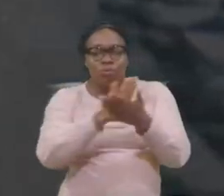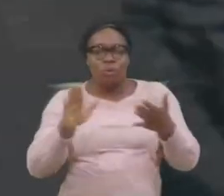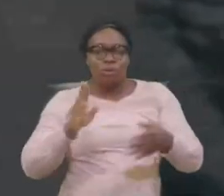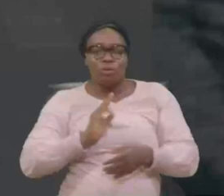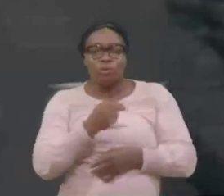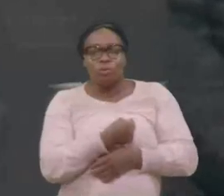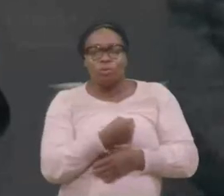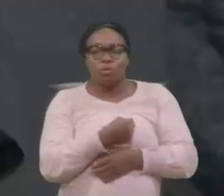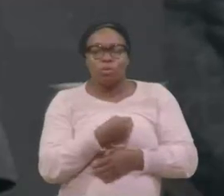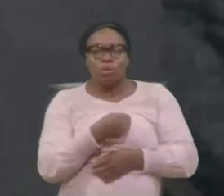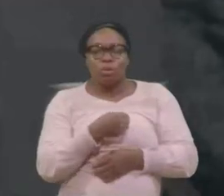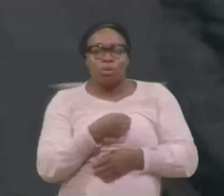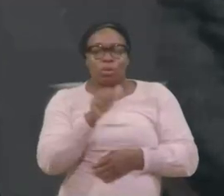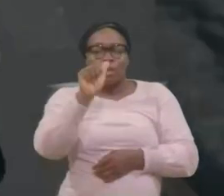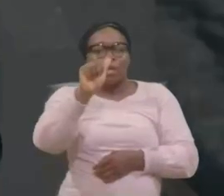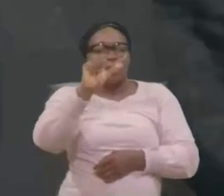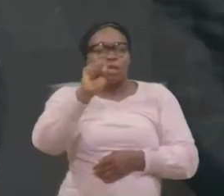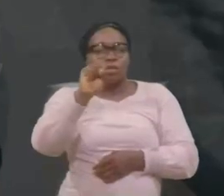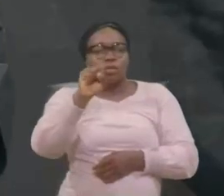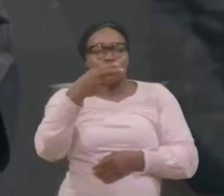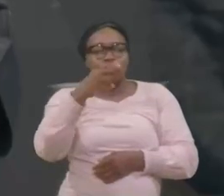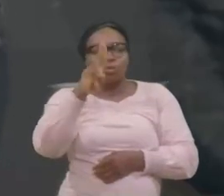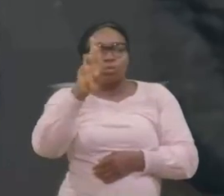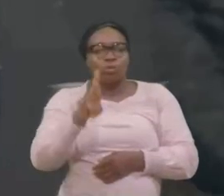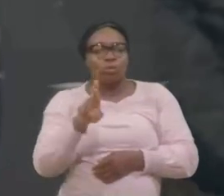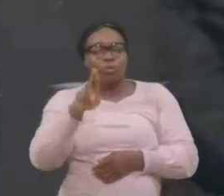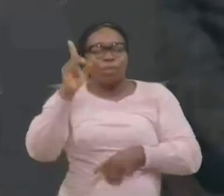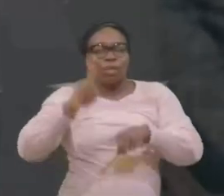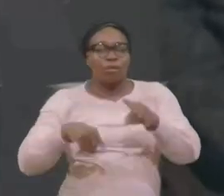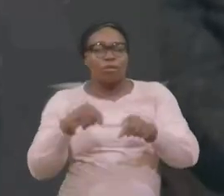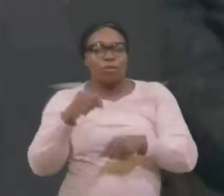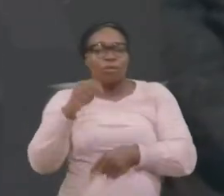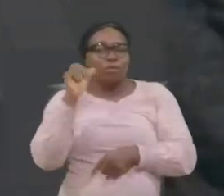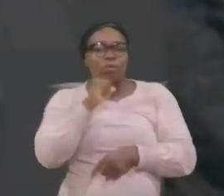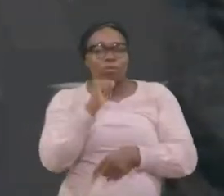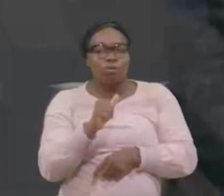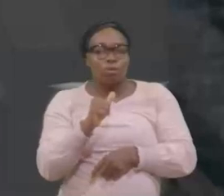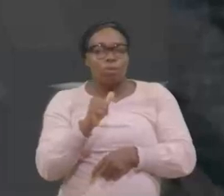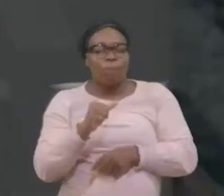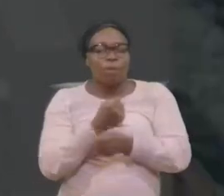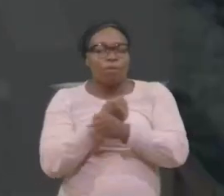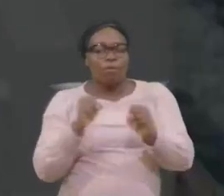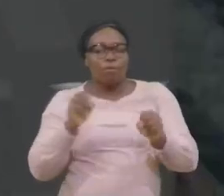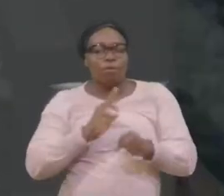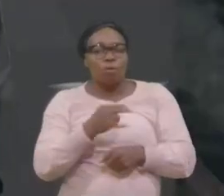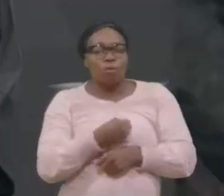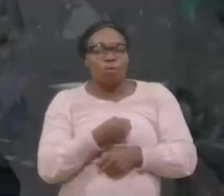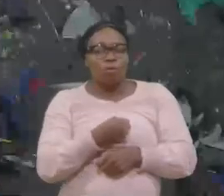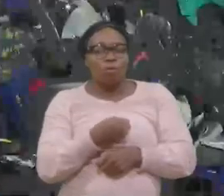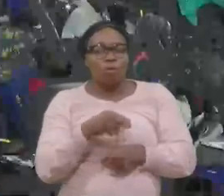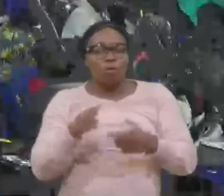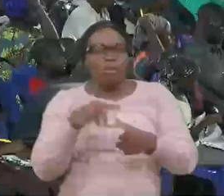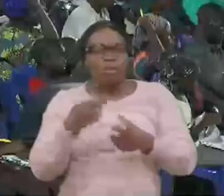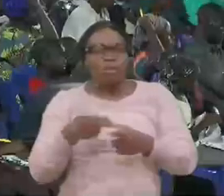L'Assyrien ne nous sauvera pas. Nous ne monterons pas sur des chevaux, Et nous ne dirons plus à l